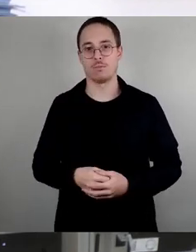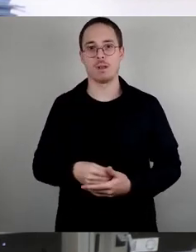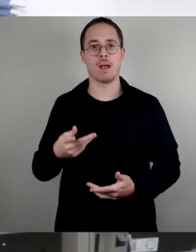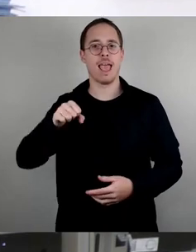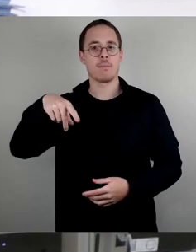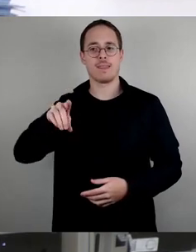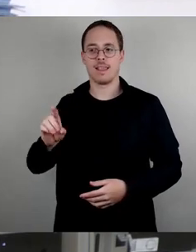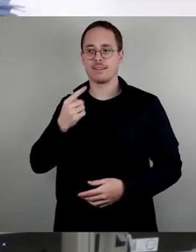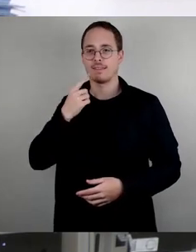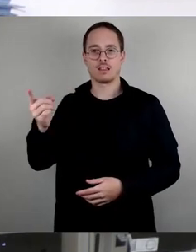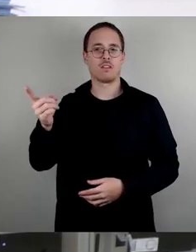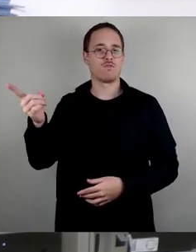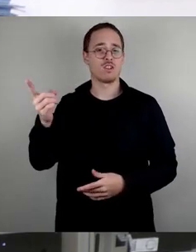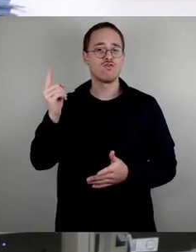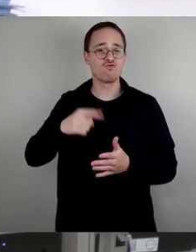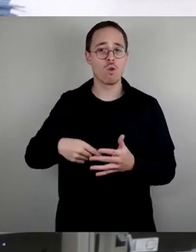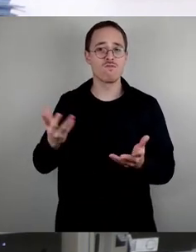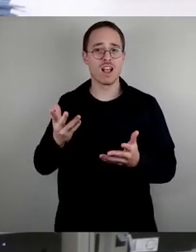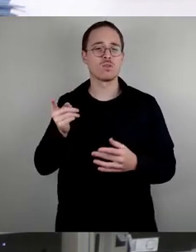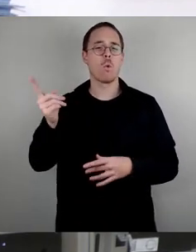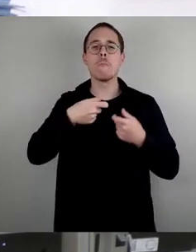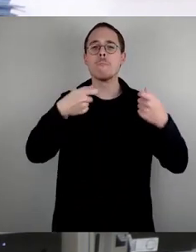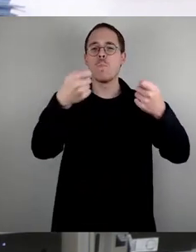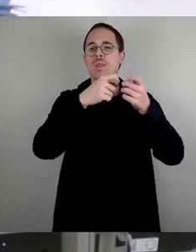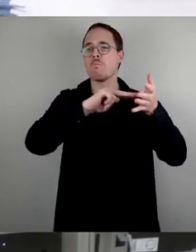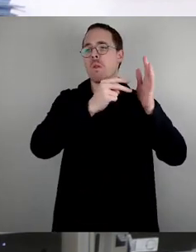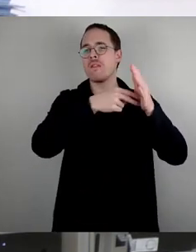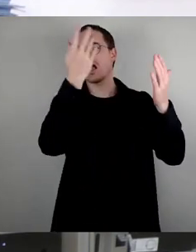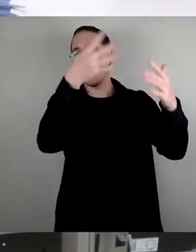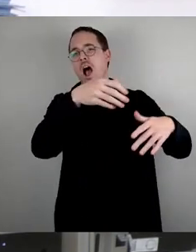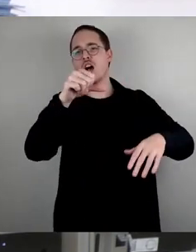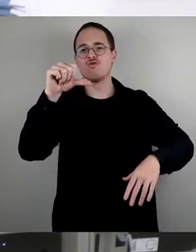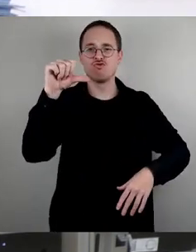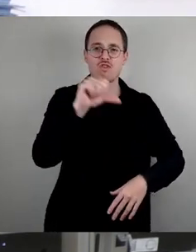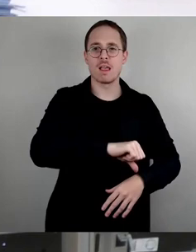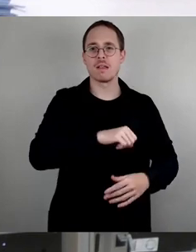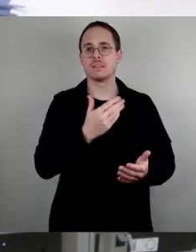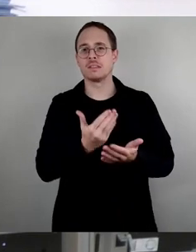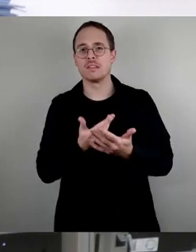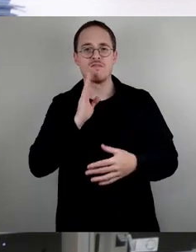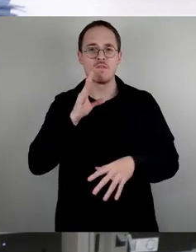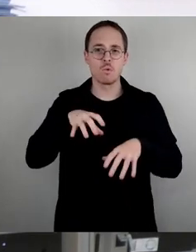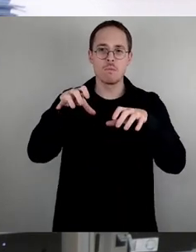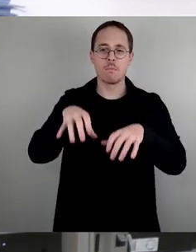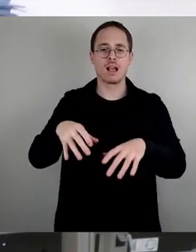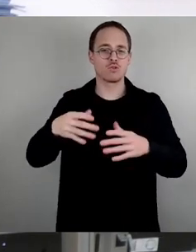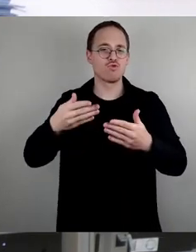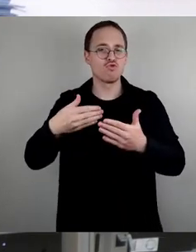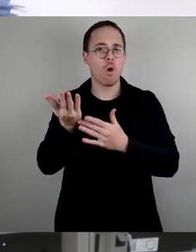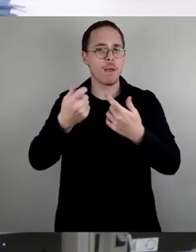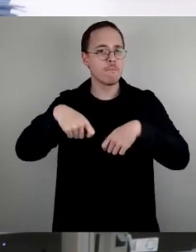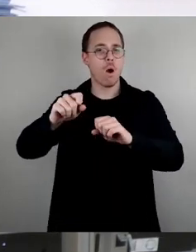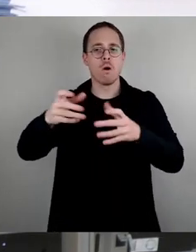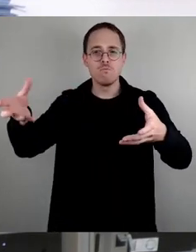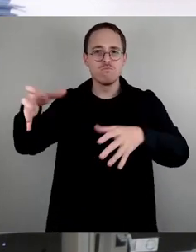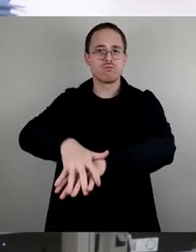verantwortende katastrophale Politik im Bund, welche zu einem nahezu vollständigen Zusammenbruch des Wohnungsneubaus geführt hat. Auch